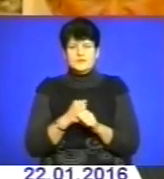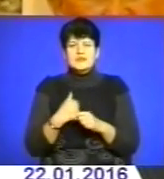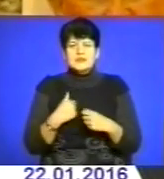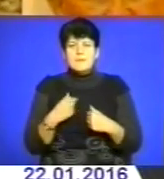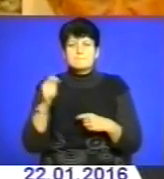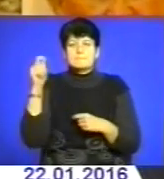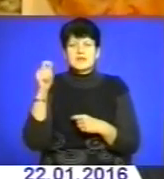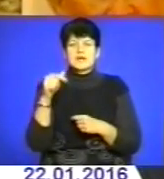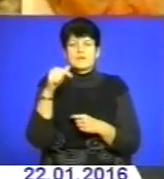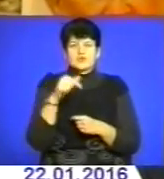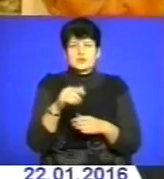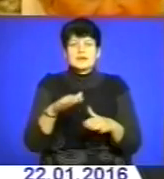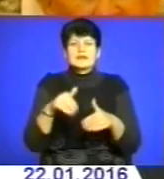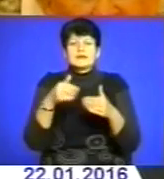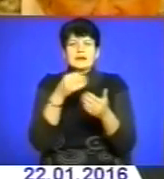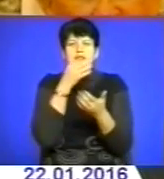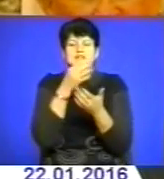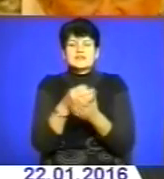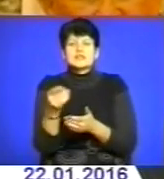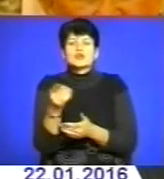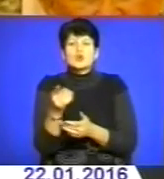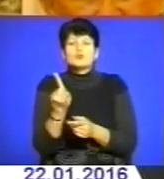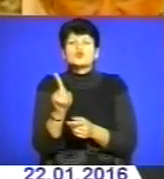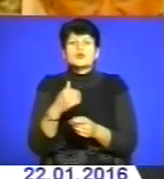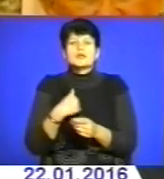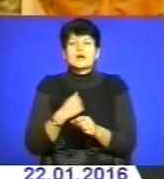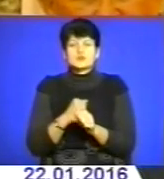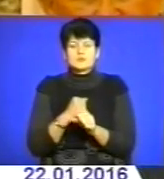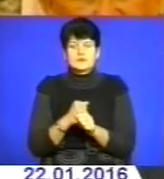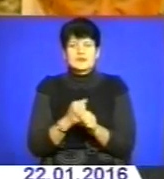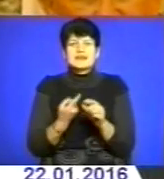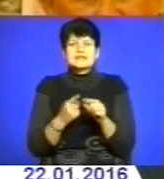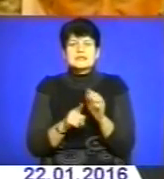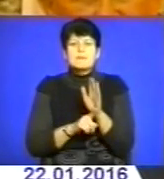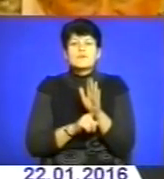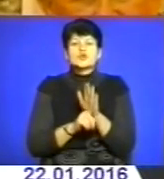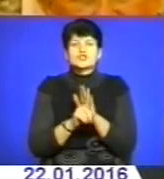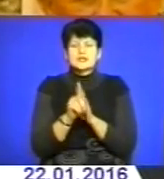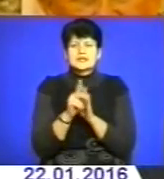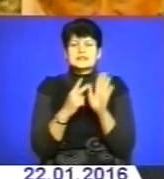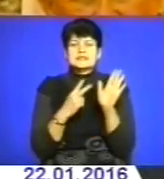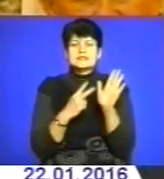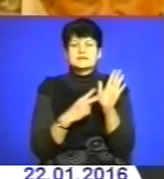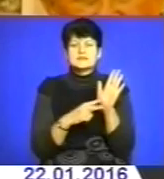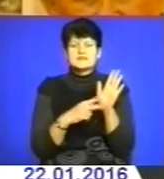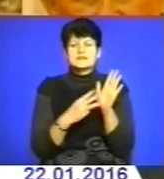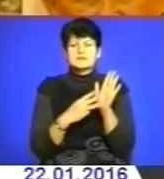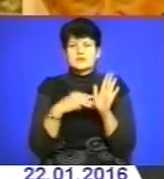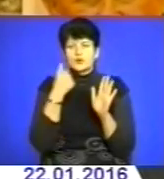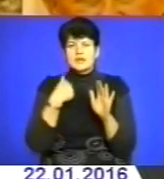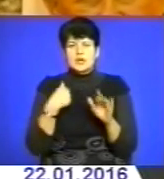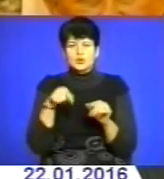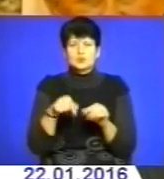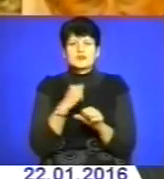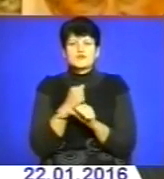приїхав сюди дати звіт Тернополю, що я зробив. Це починаючи з 80-х років я тут працював в